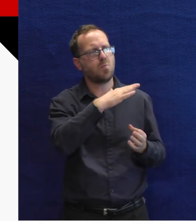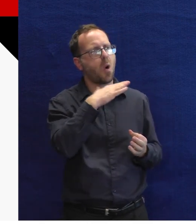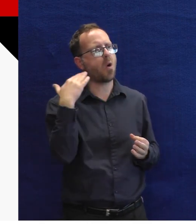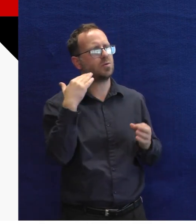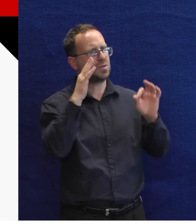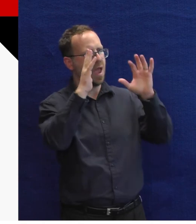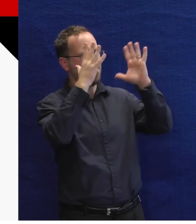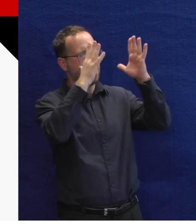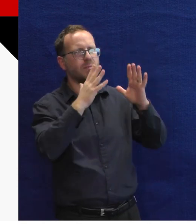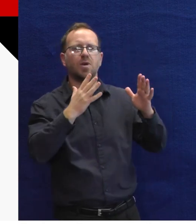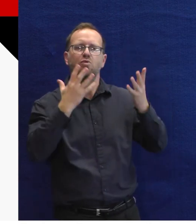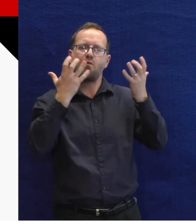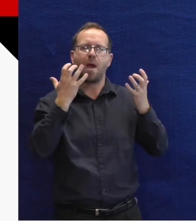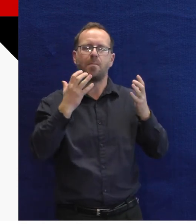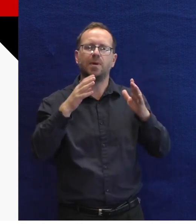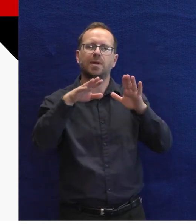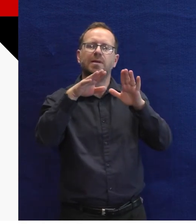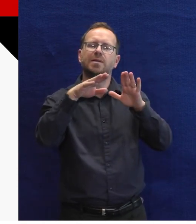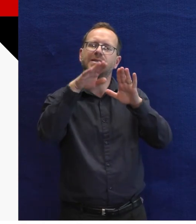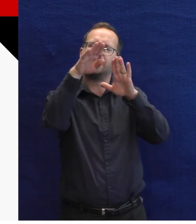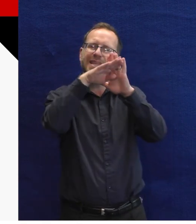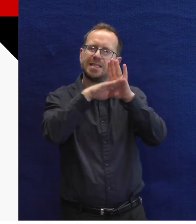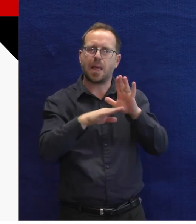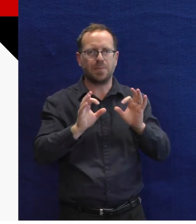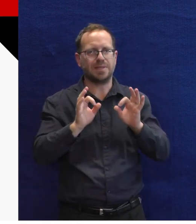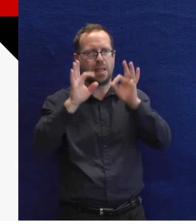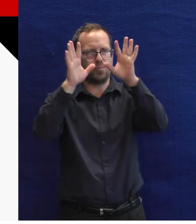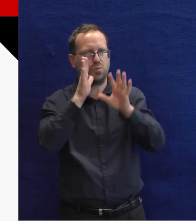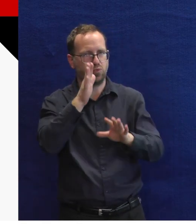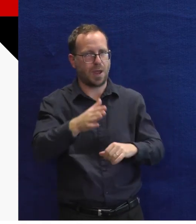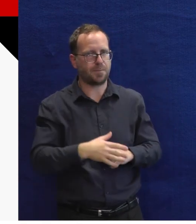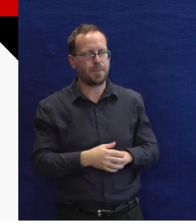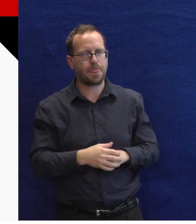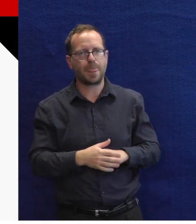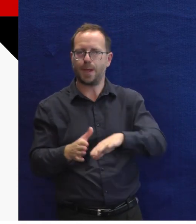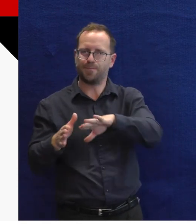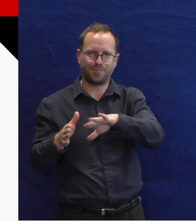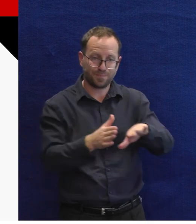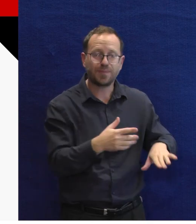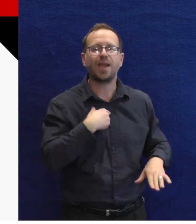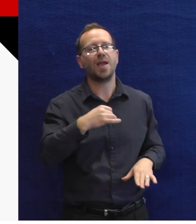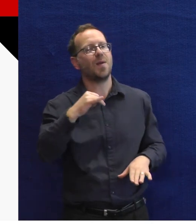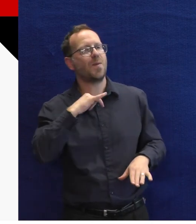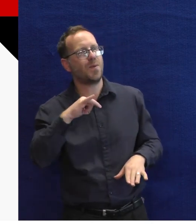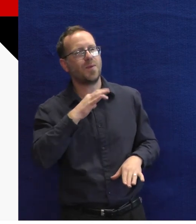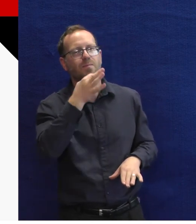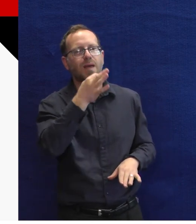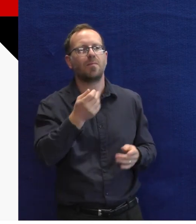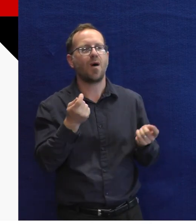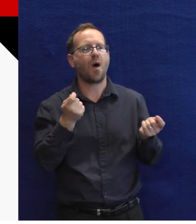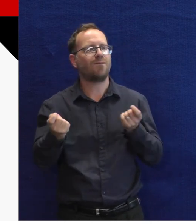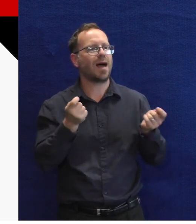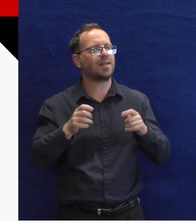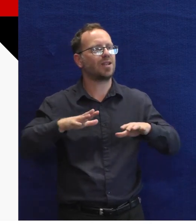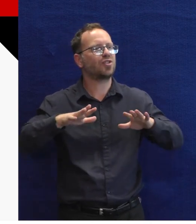velice chválím a věřím, že třeba seznam se vylepší i v jiných aplikacích. Ale abych tady neplácal okolo a zeptal se jim. Mě